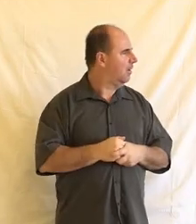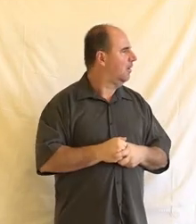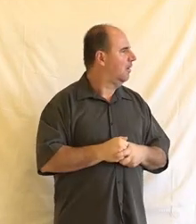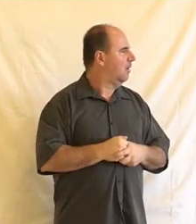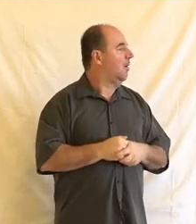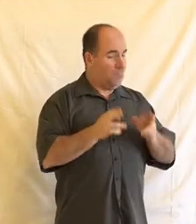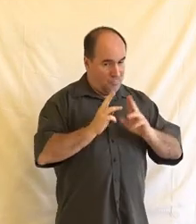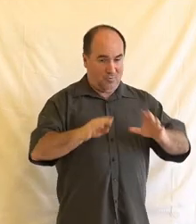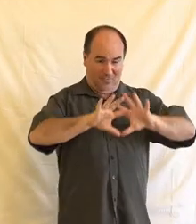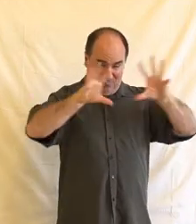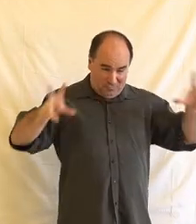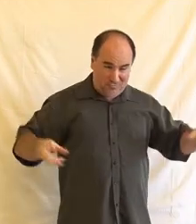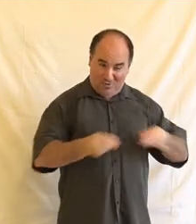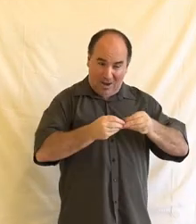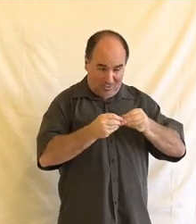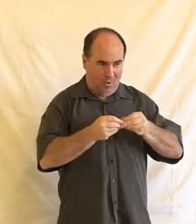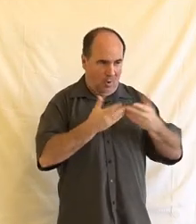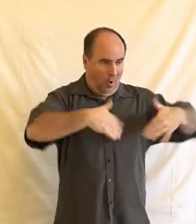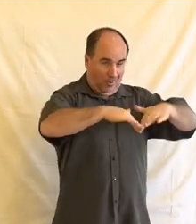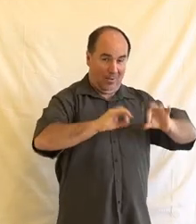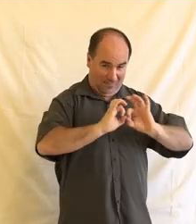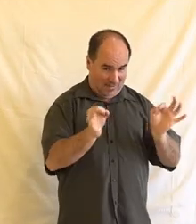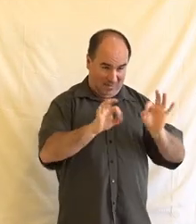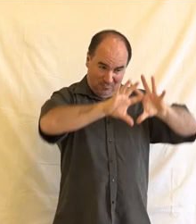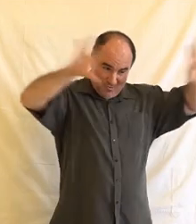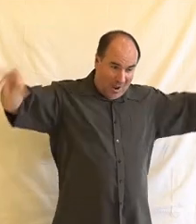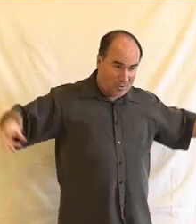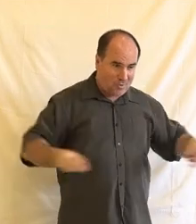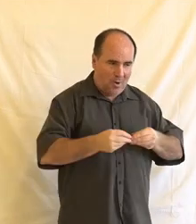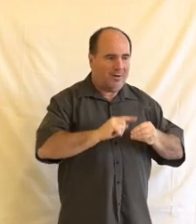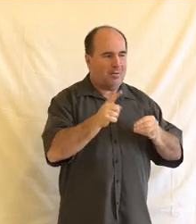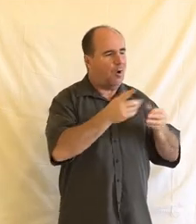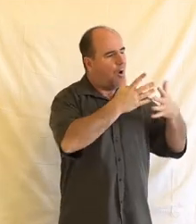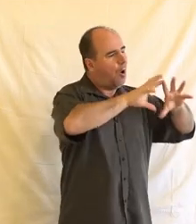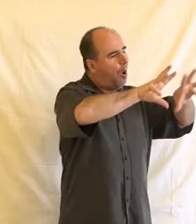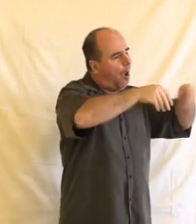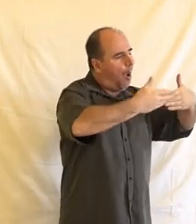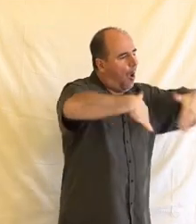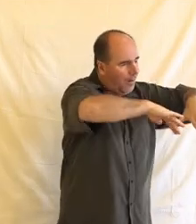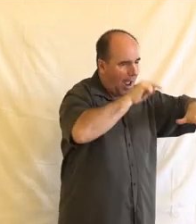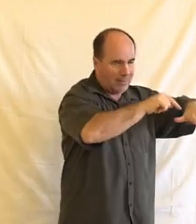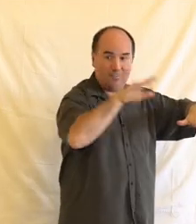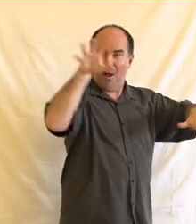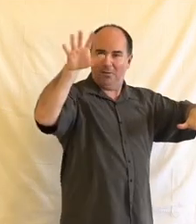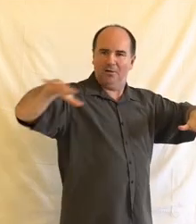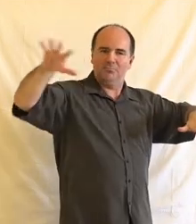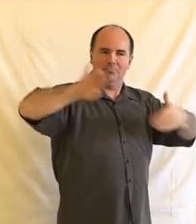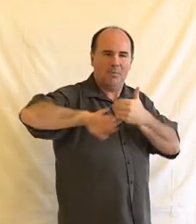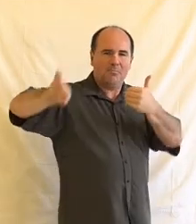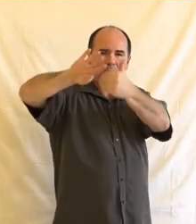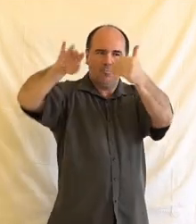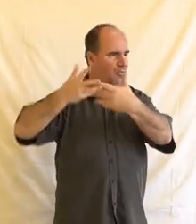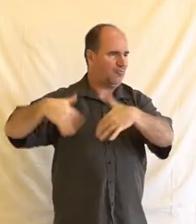neblaze, nezasahuje někam, kam už bychom nechtěli, by měl být prostě nezbytnou součástí všech diskuzí a hlavně